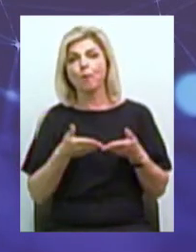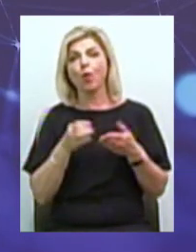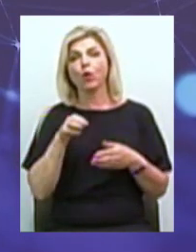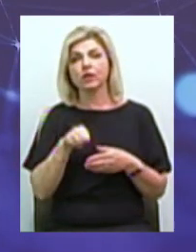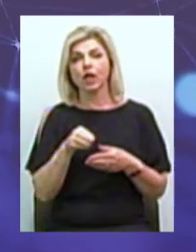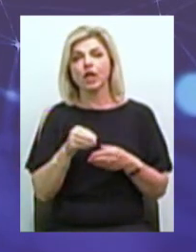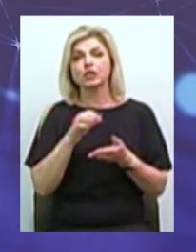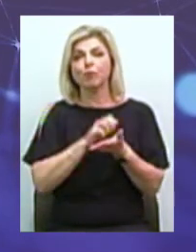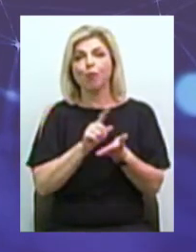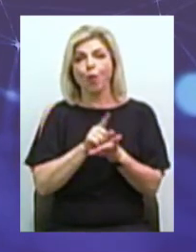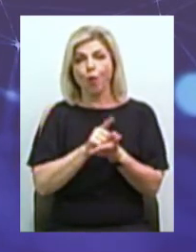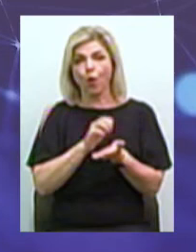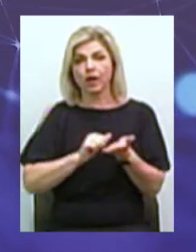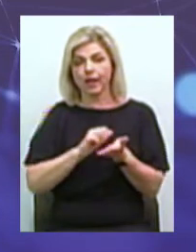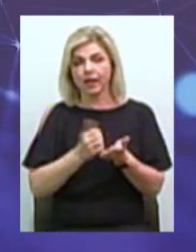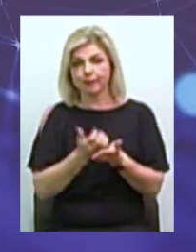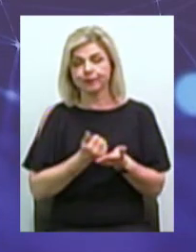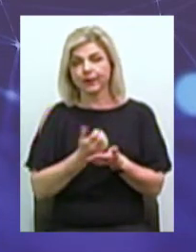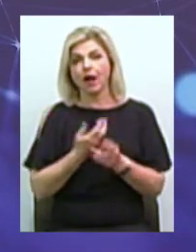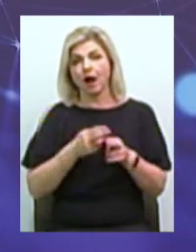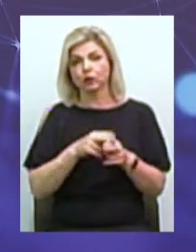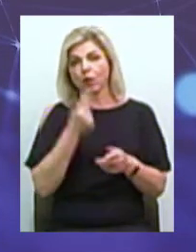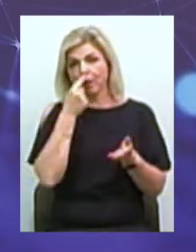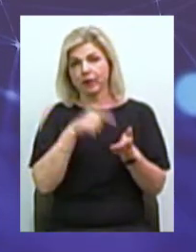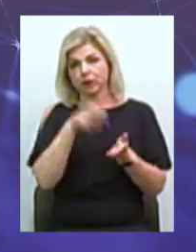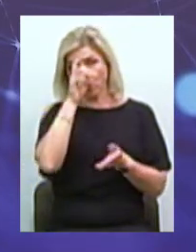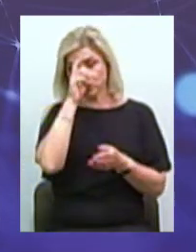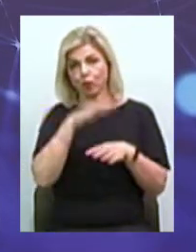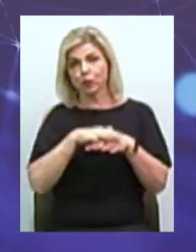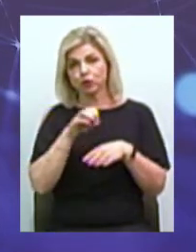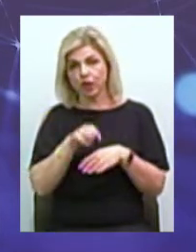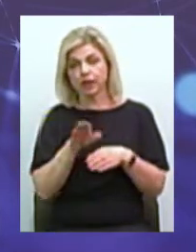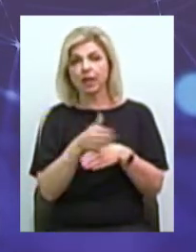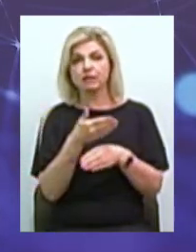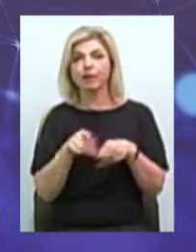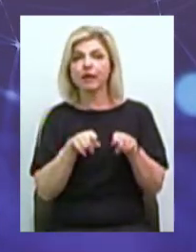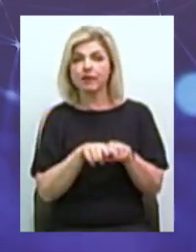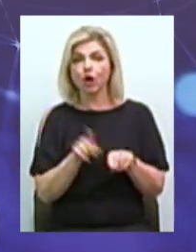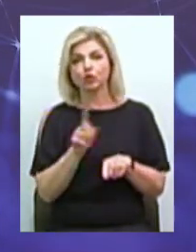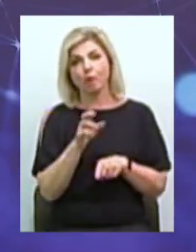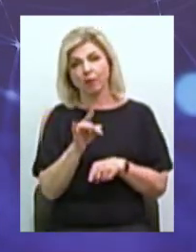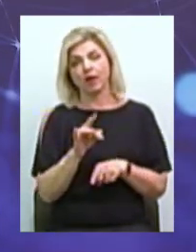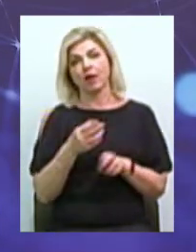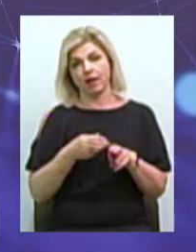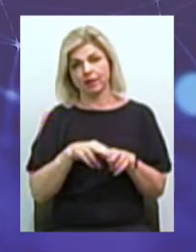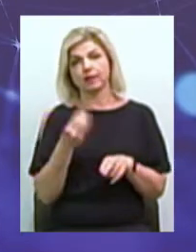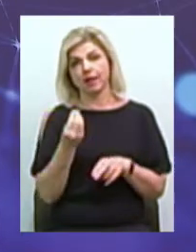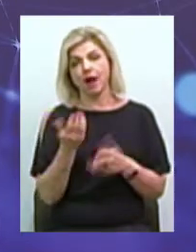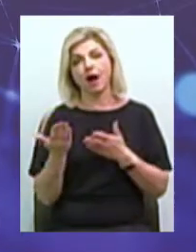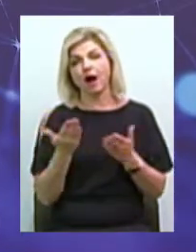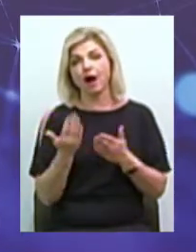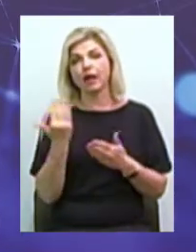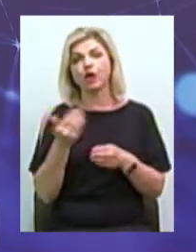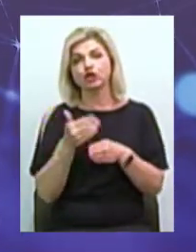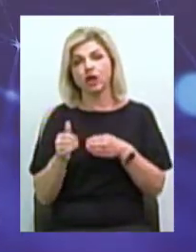які сьогодні попадають тільки в державний бюджет Распреділи таким образом, щоб вони, якась їхня